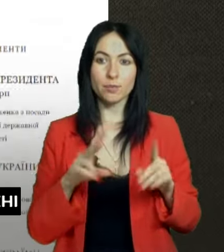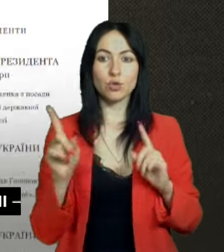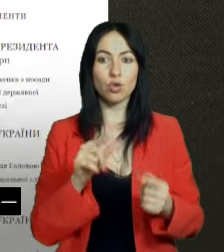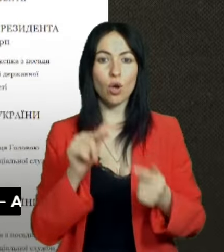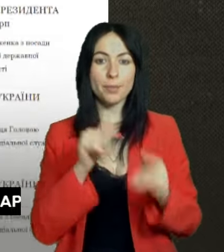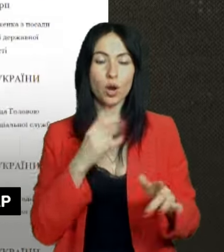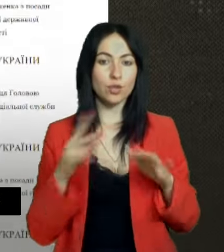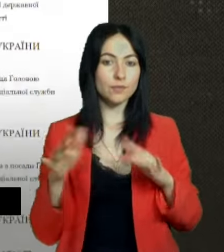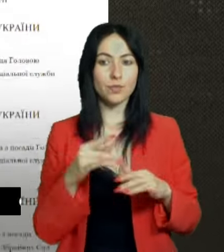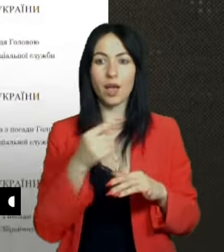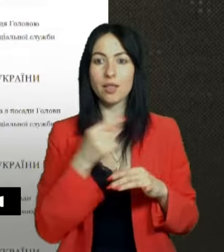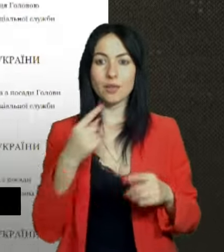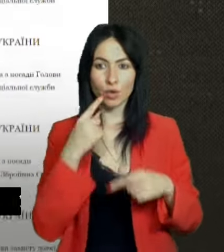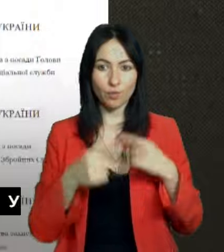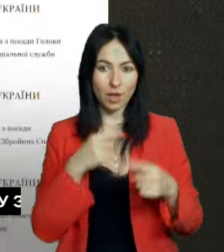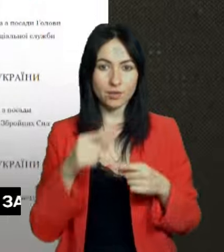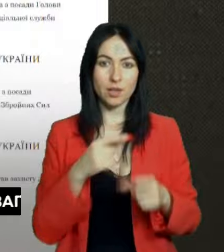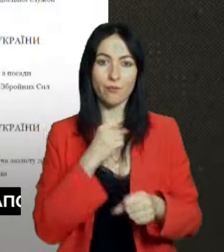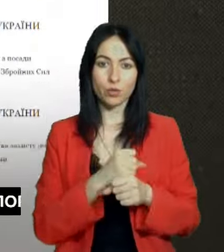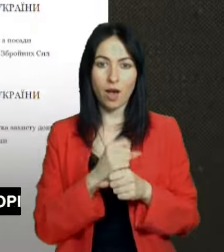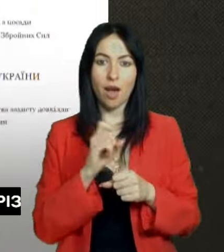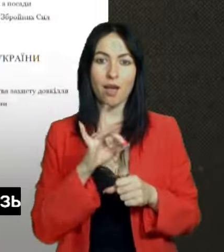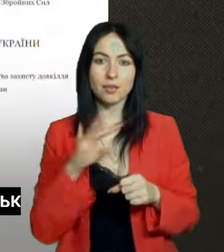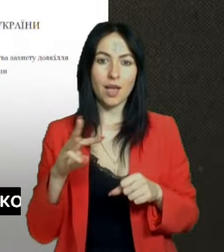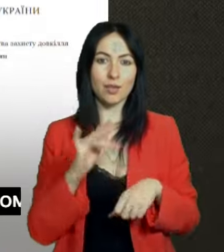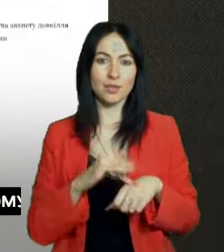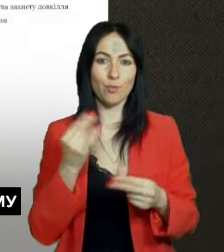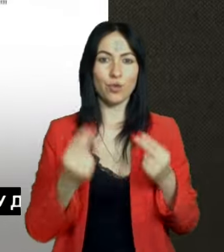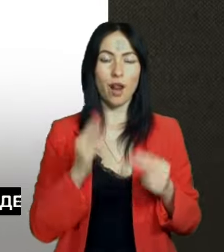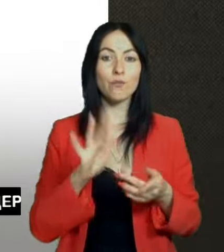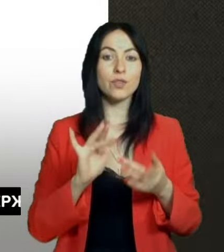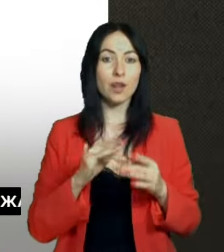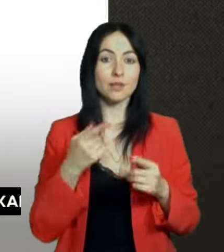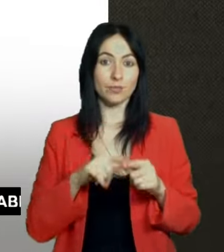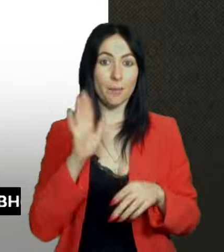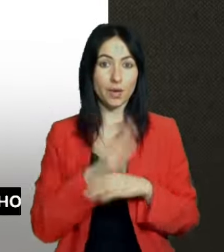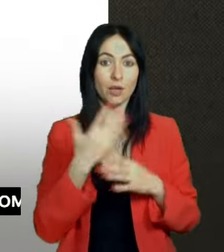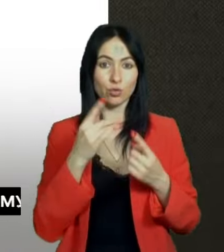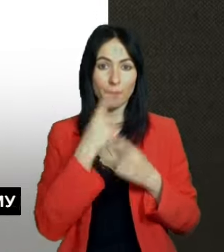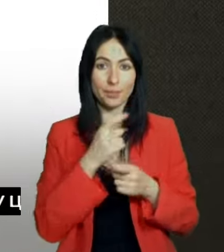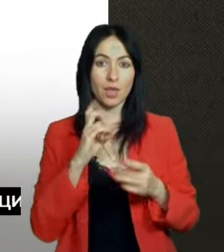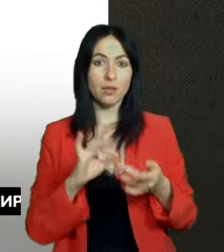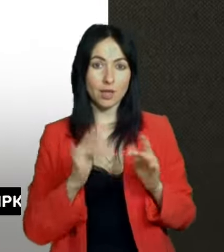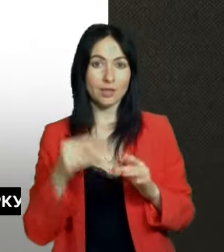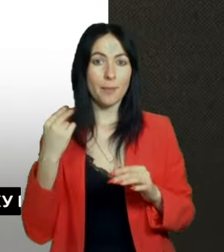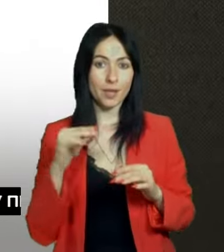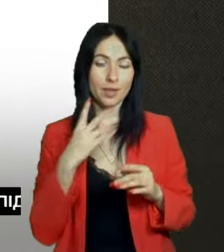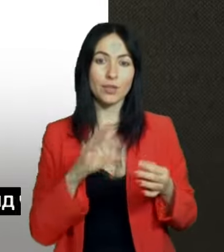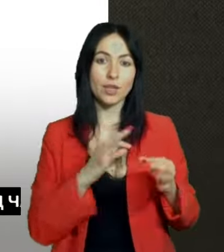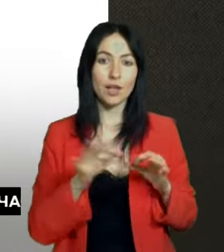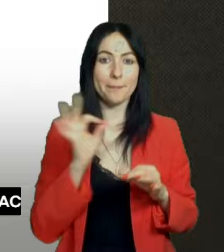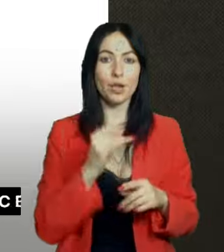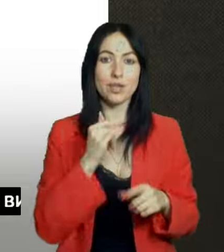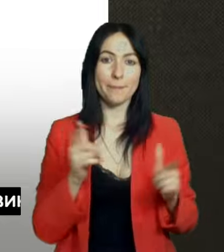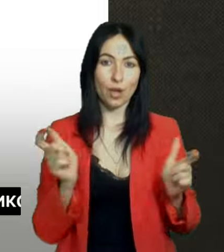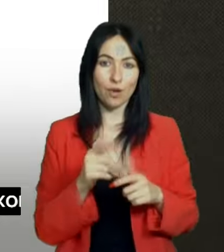наслідкам функціонування азартних ігор в інтернеті. Відповідний указ оприлюднений на сайті президента. Детальніше про заблоковані веб-сайти. І